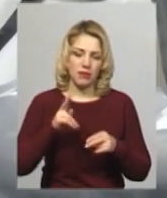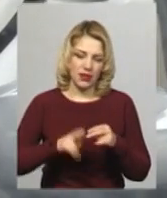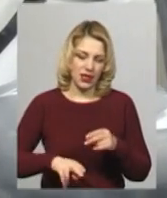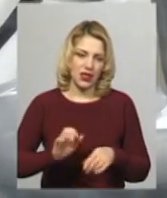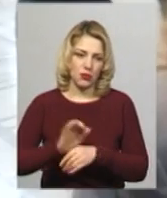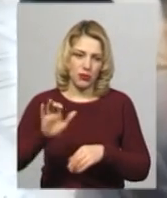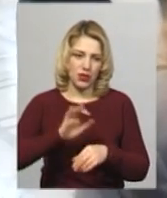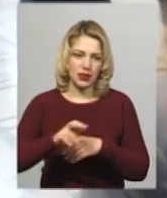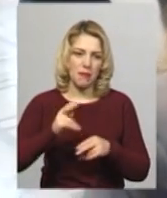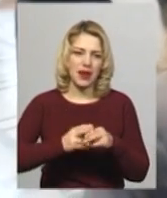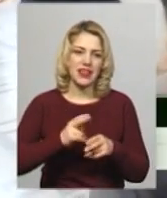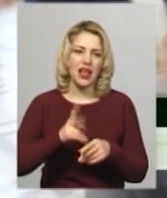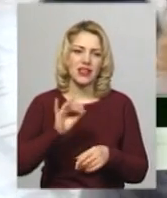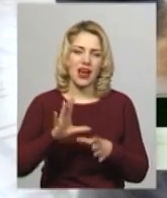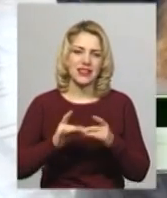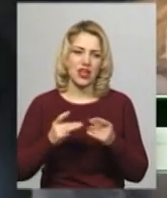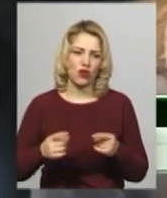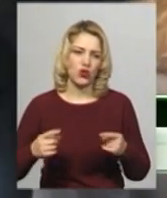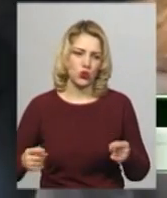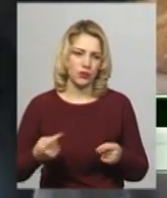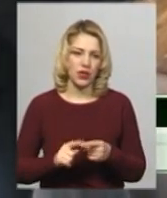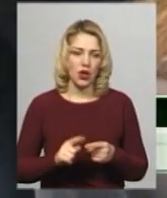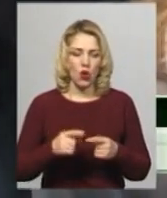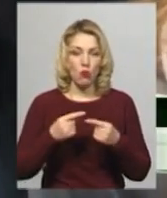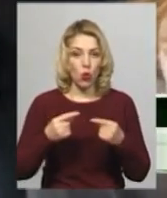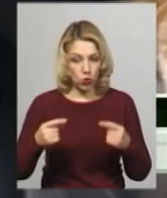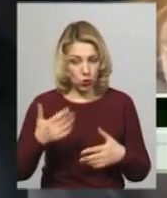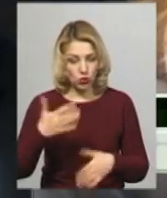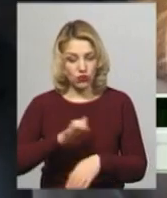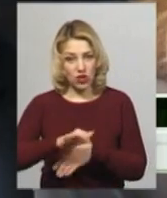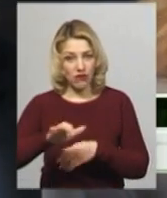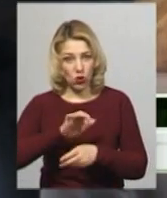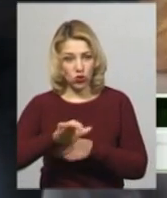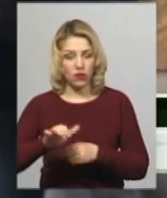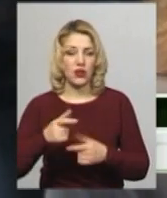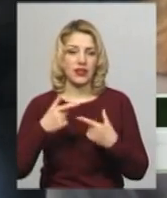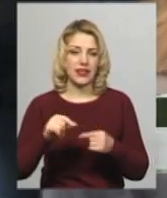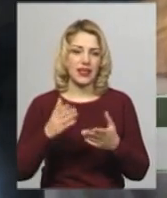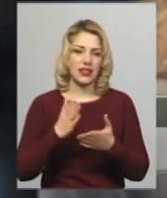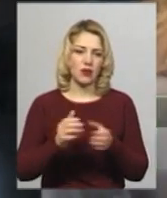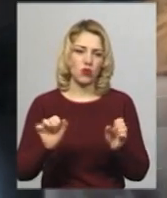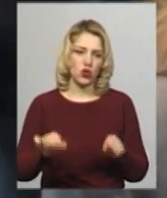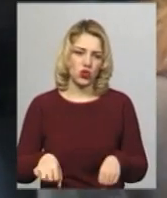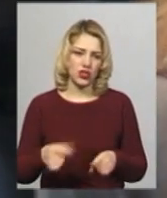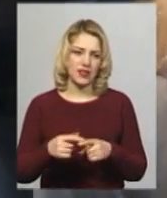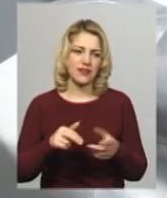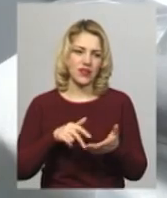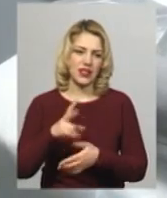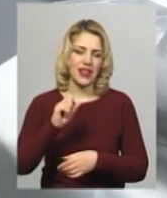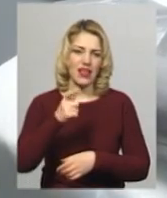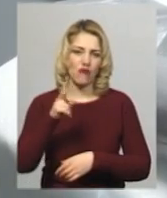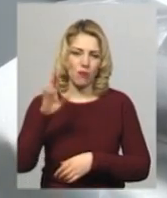Аліна Скаморохова. Водову продукцію виготовляємо, що робить, дає нам можливість виходити на європейський ринок.